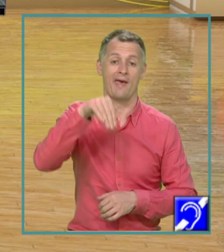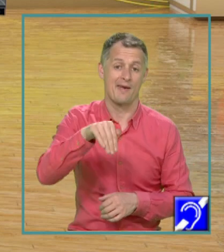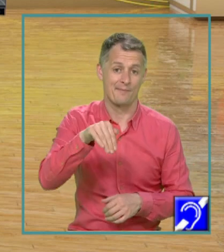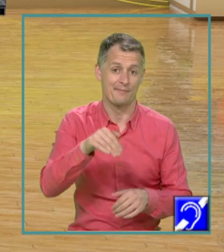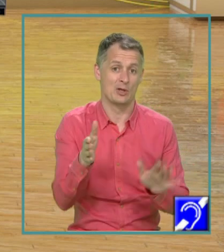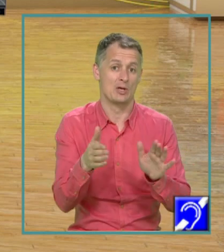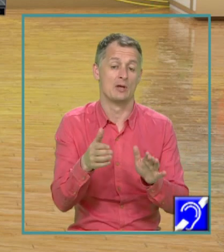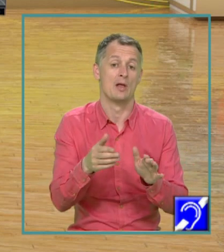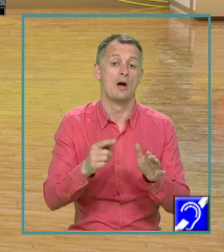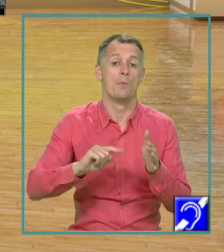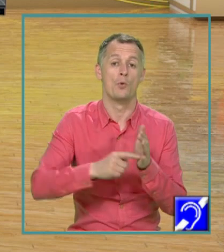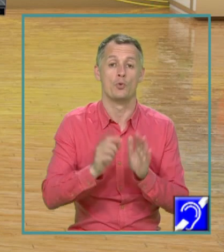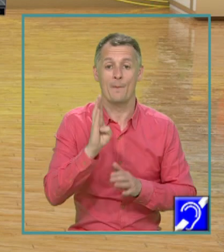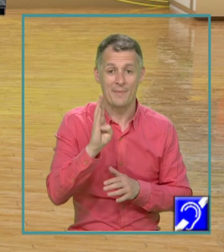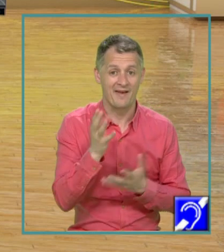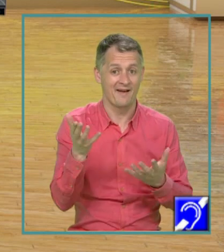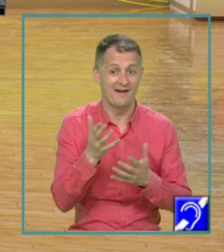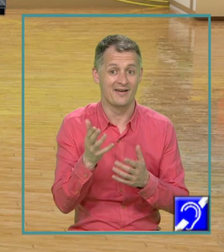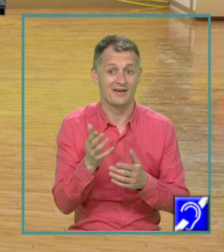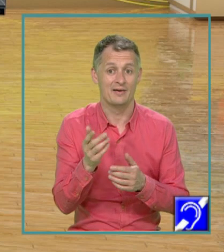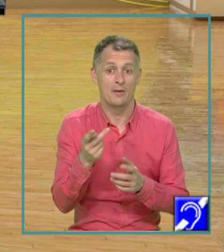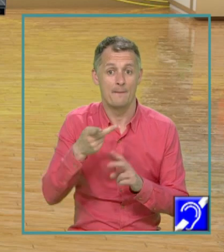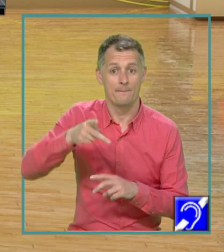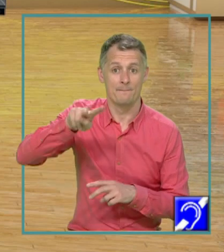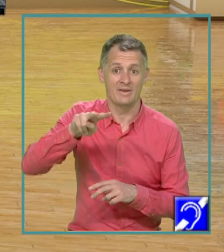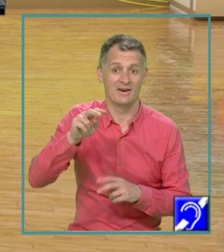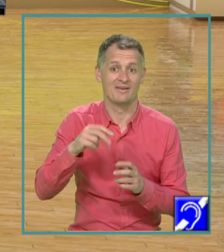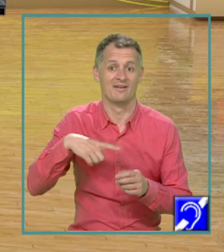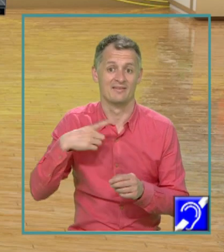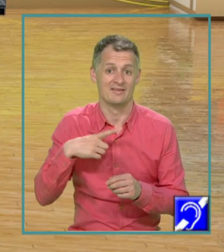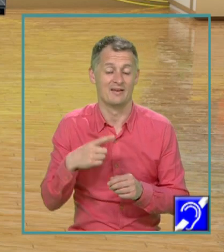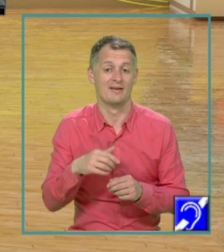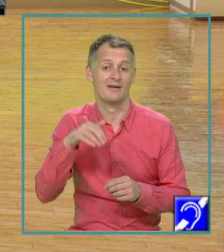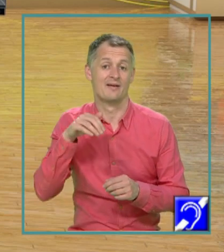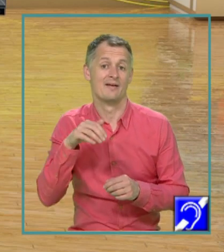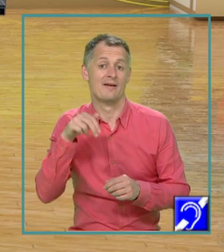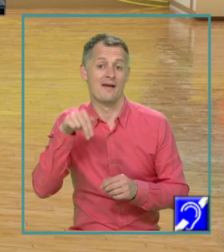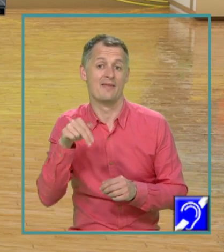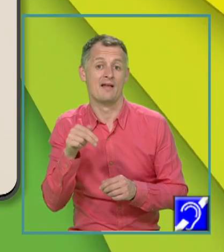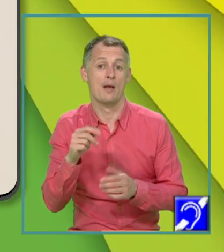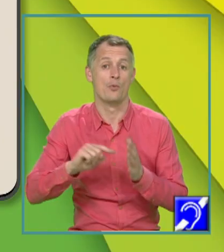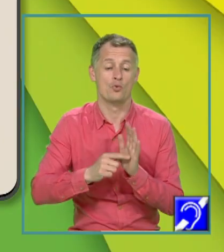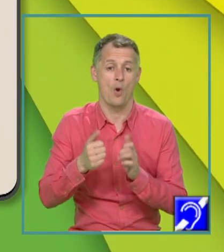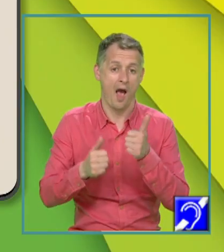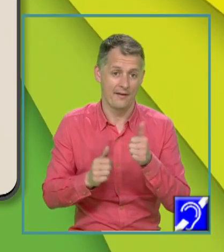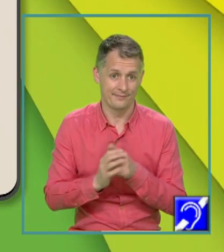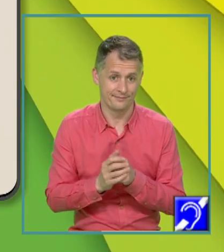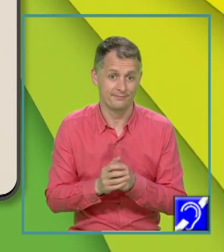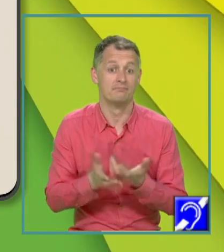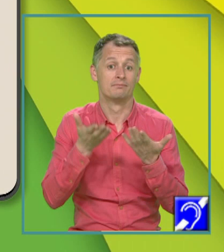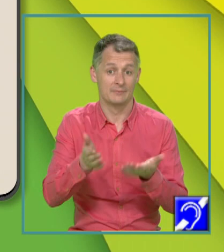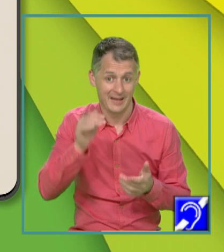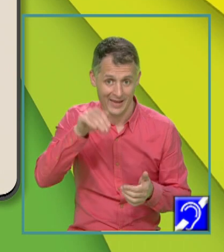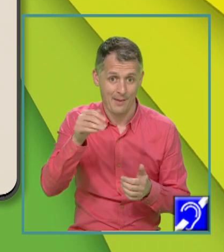la punctul B, al cărui pătrat este N de la punctul A. Și anume, M la a